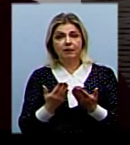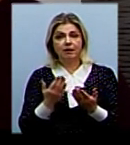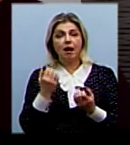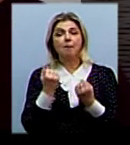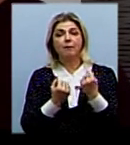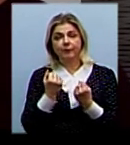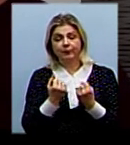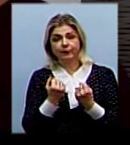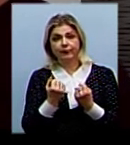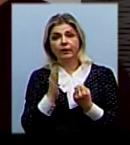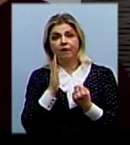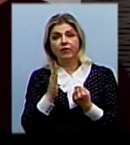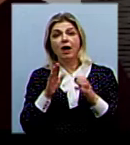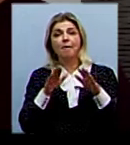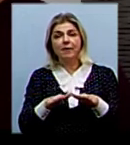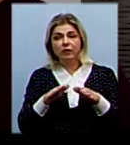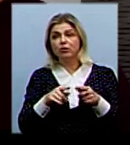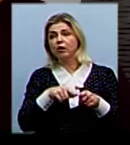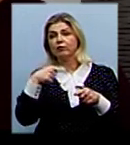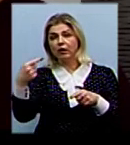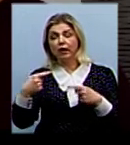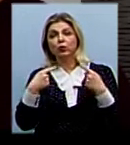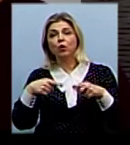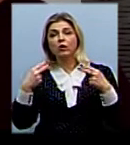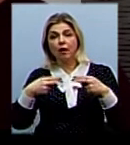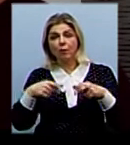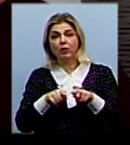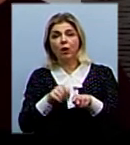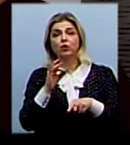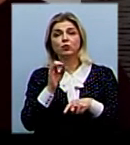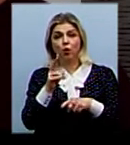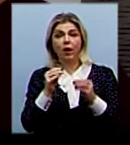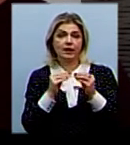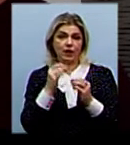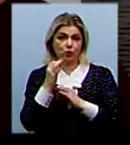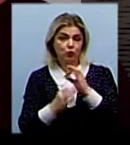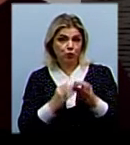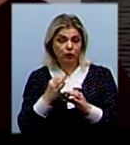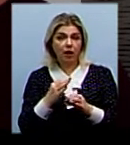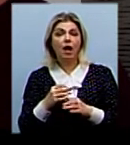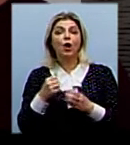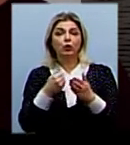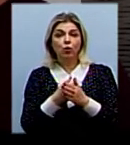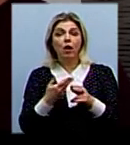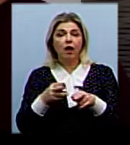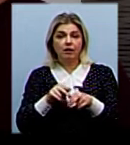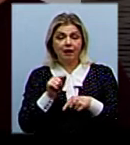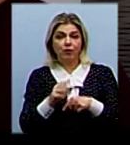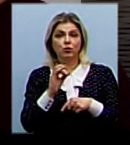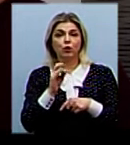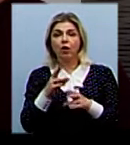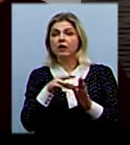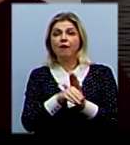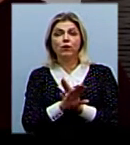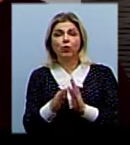цей автомобіль в зону діяльності іншого митного органу, такий строк складає 10 діб. Відповідно до цього строку не включаються,